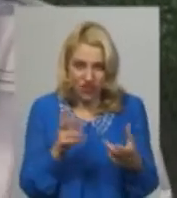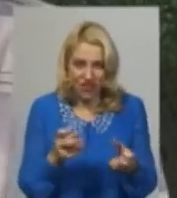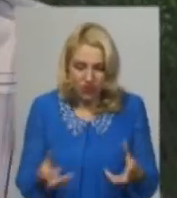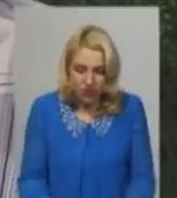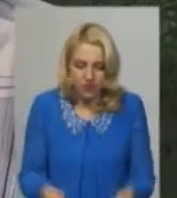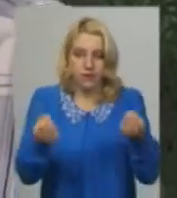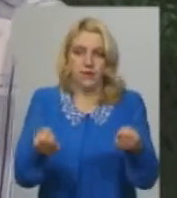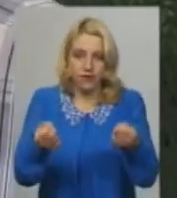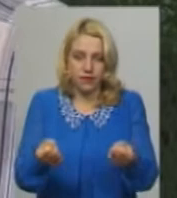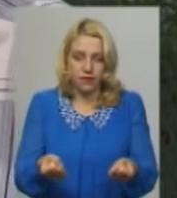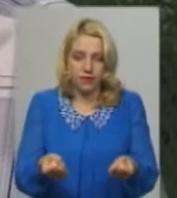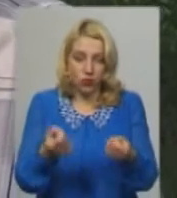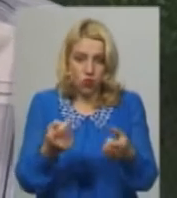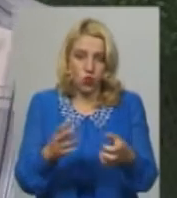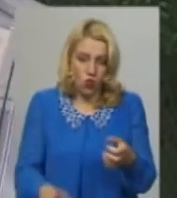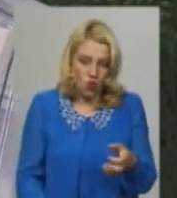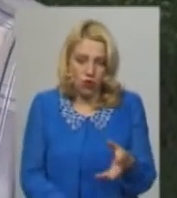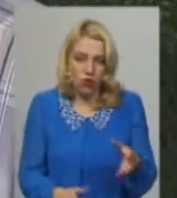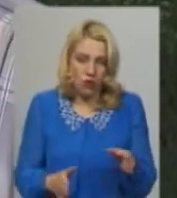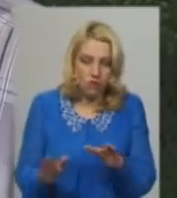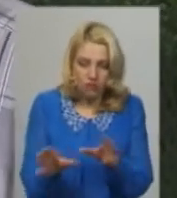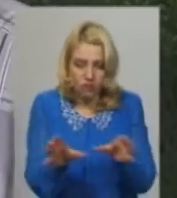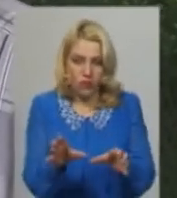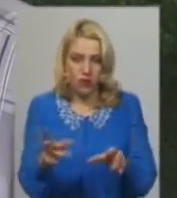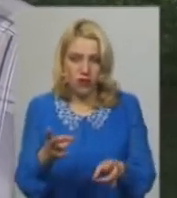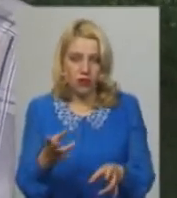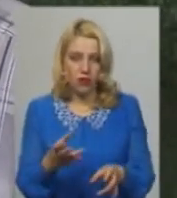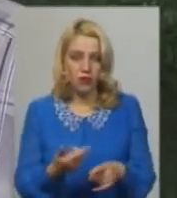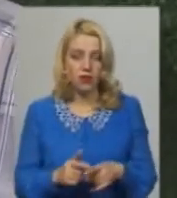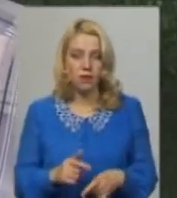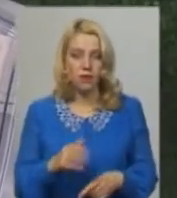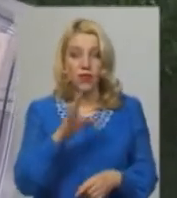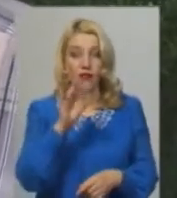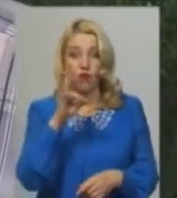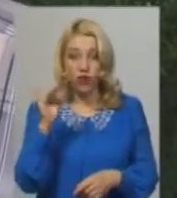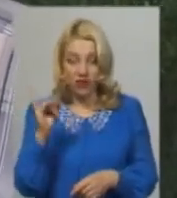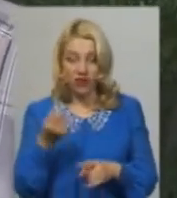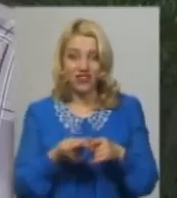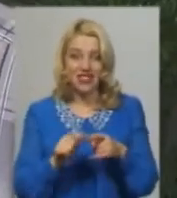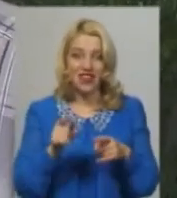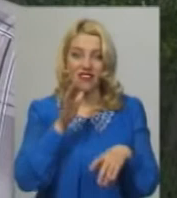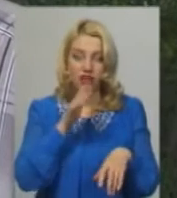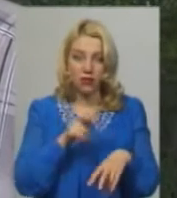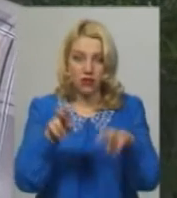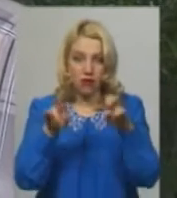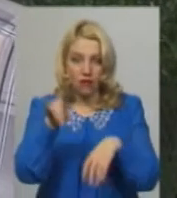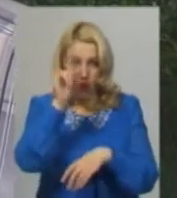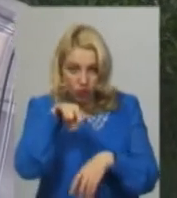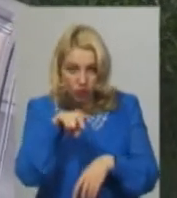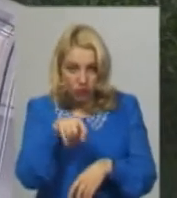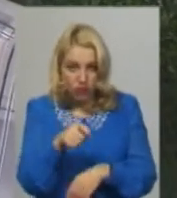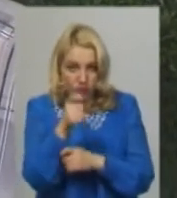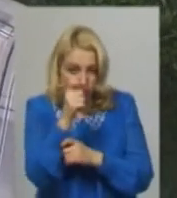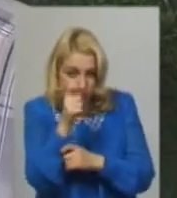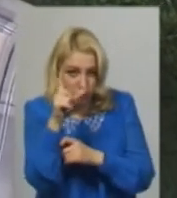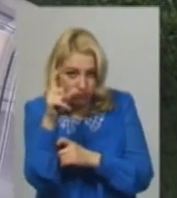поправити і все. Ноги її поправити і все. Вони в це время сідають в вікно і з вікна мені